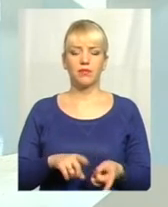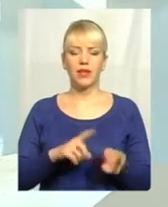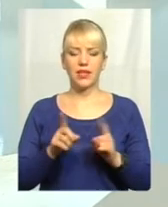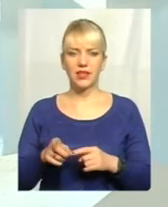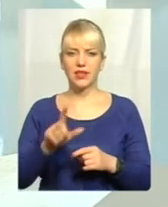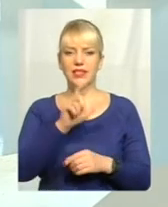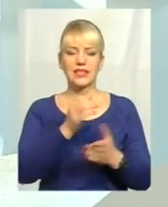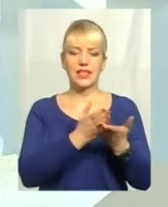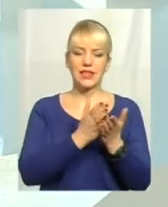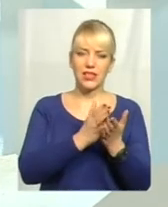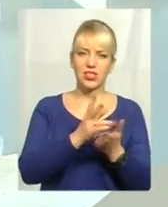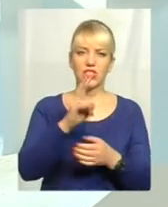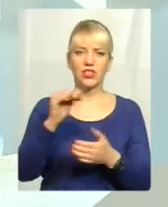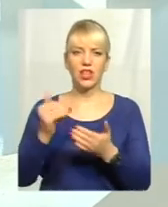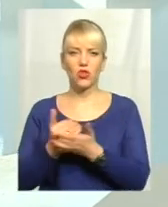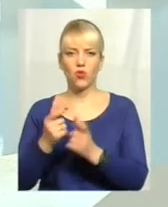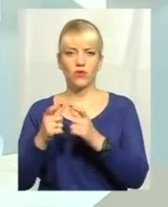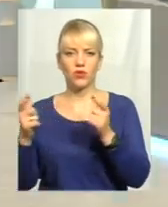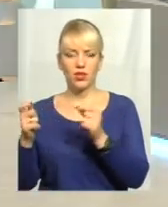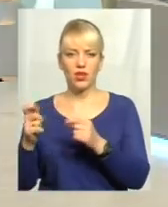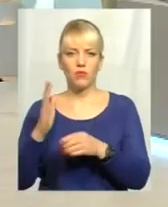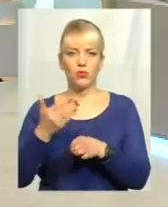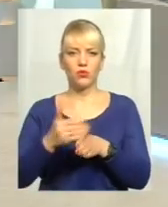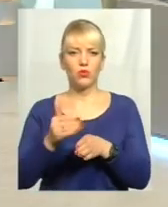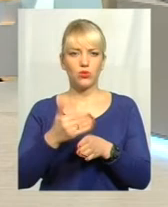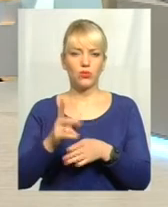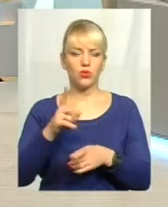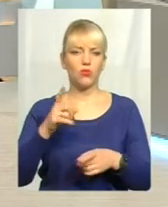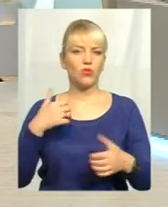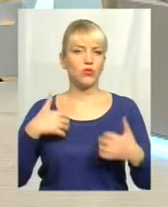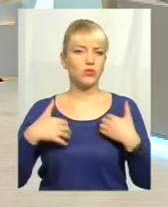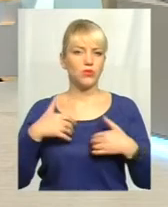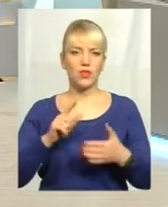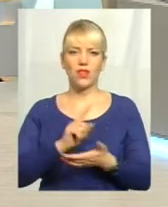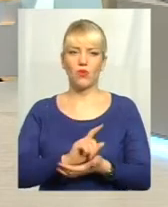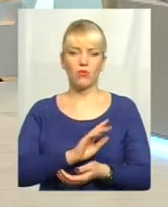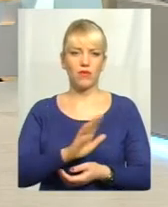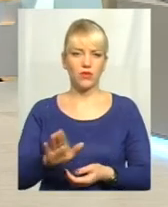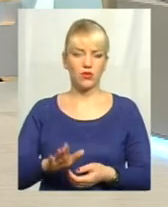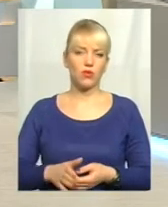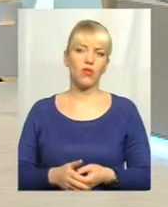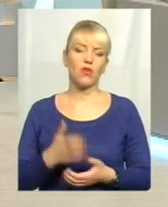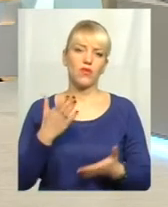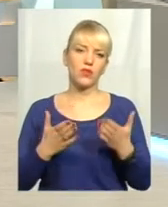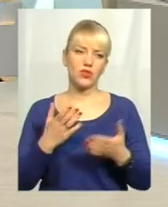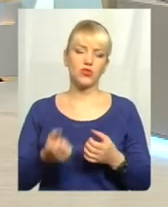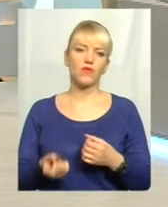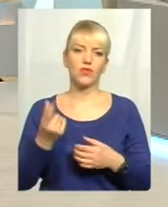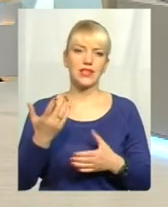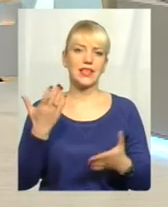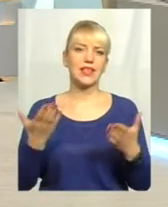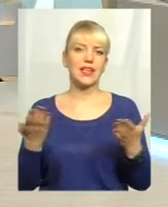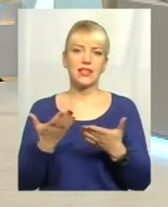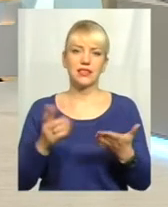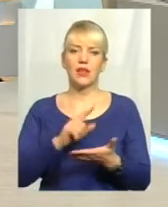поступово, тому поспішати із заміною нашим громадянам не обов'язково. В разі виникнення якогось